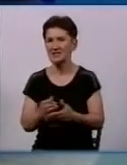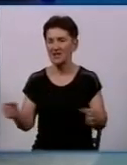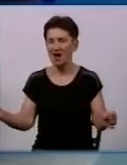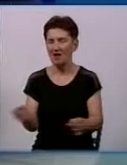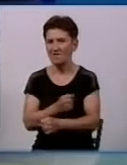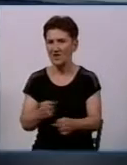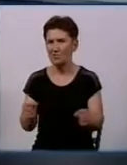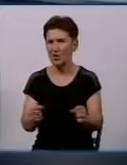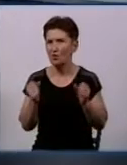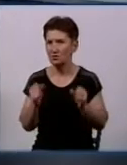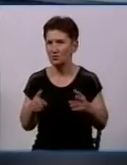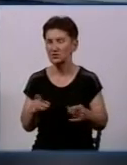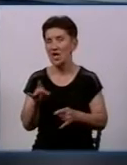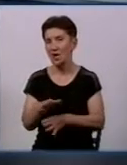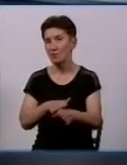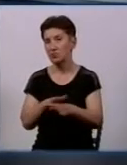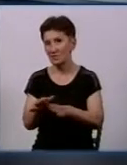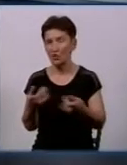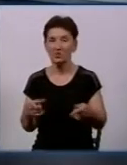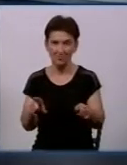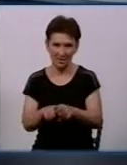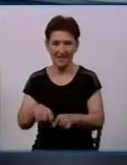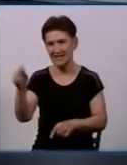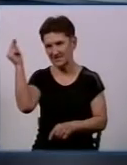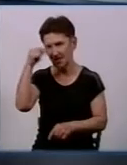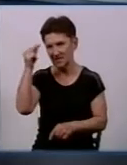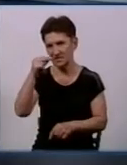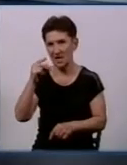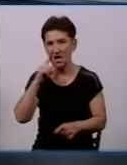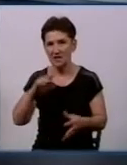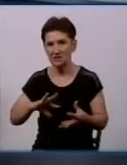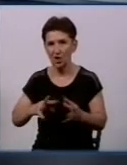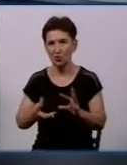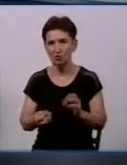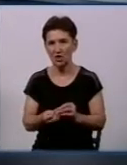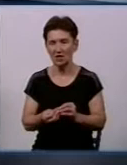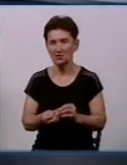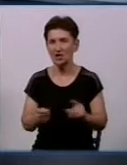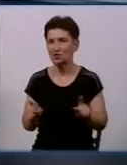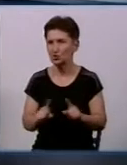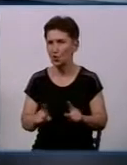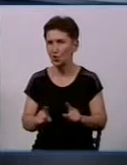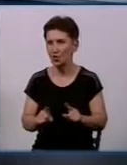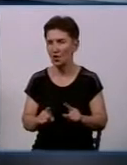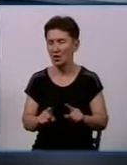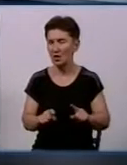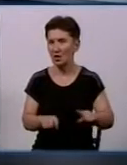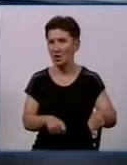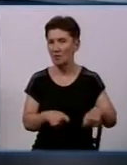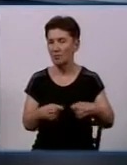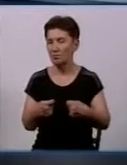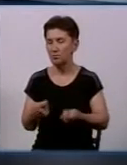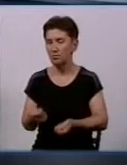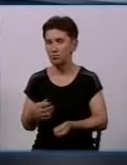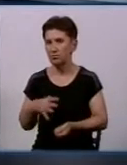виробництва, і проводимо такі практичні заняття, які заключаються в тому, що ми прибуваємо загальним складом всіх офіцерів,